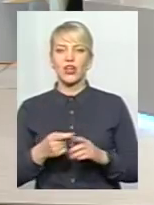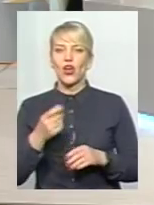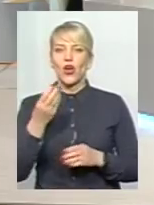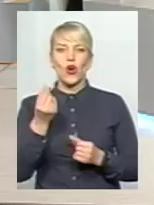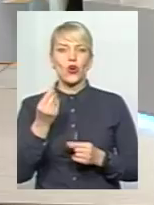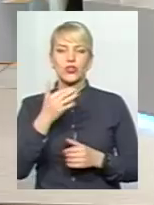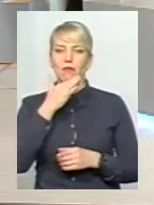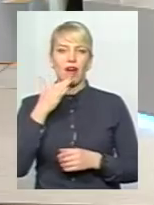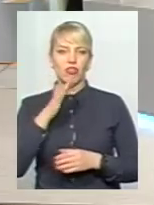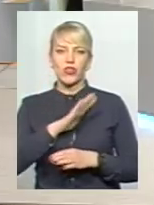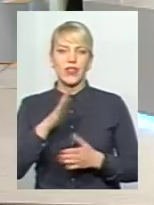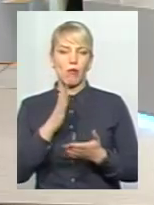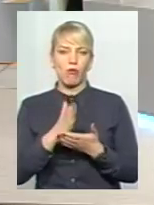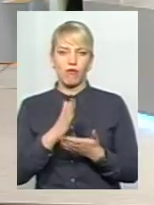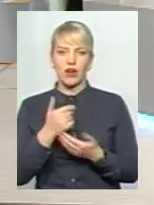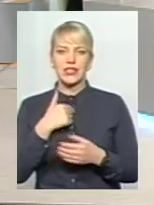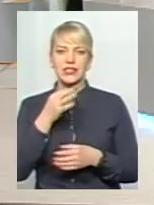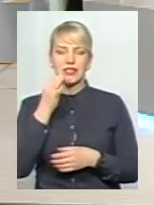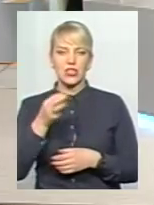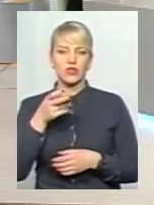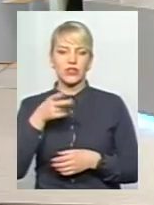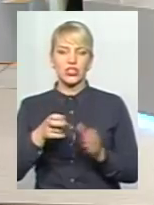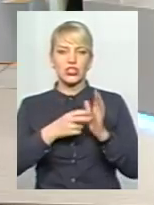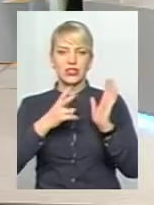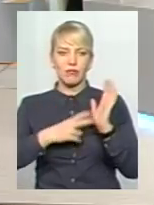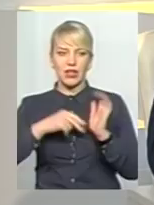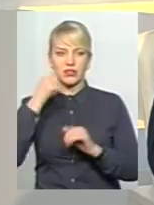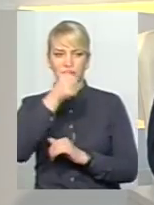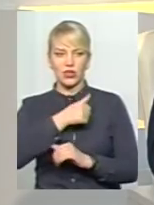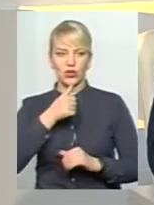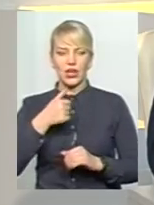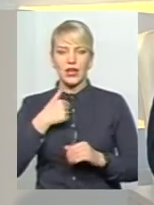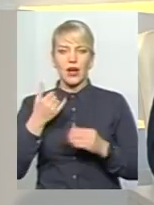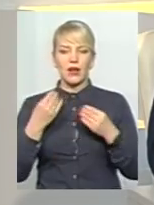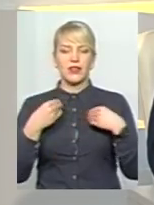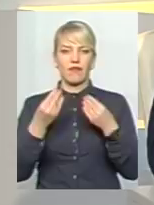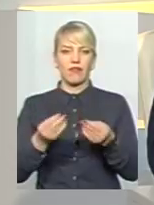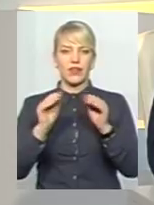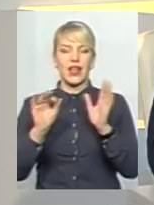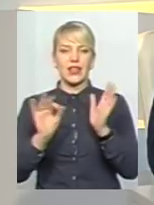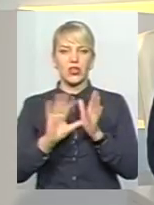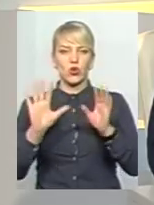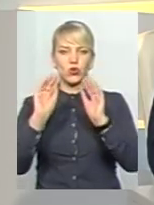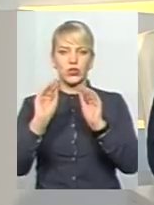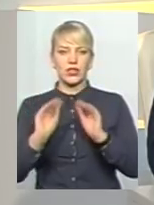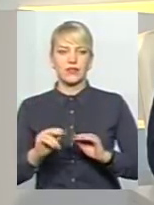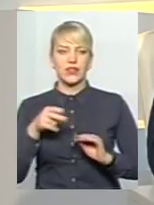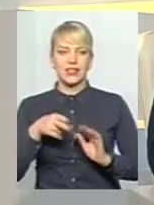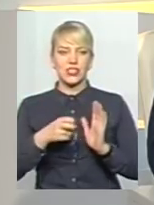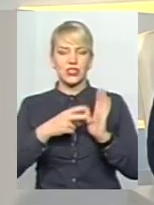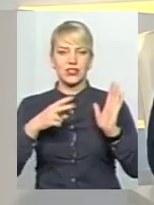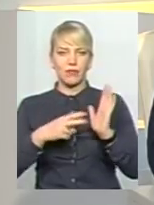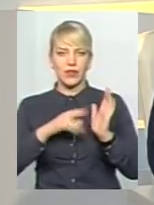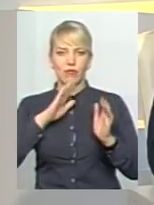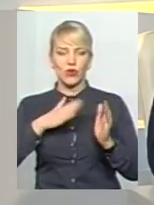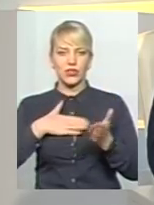буває багато. Я скажу, власне, що за 2017 рік я сьогодні декорацію подав, власне, електронно вже за 2017 рік моєї